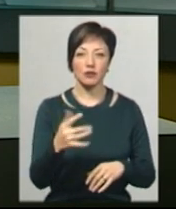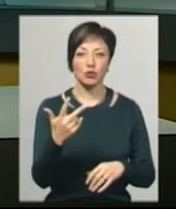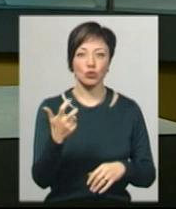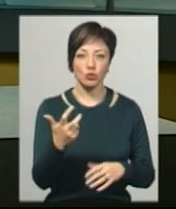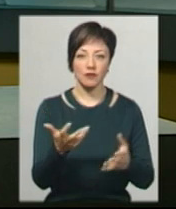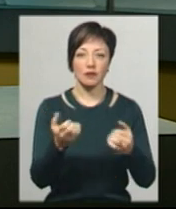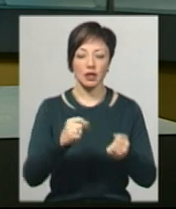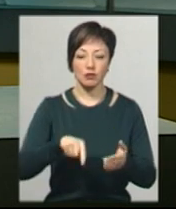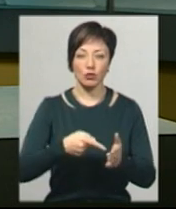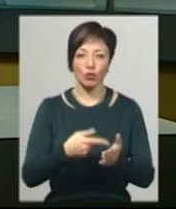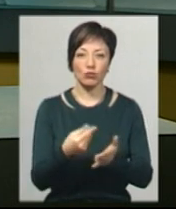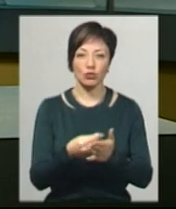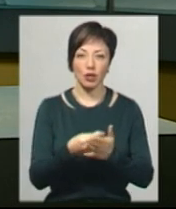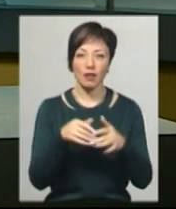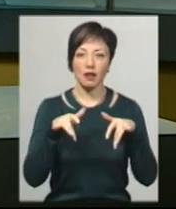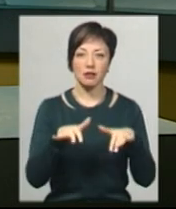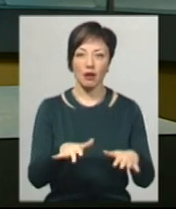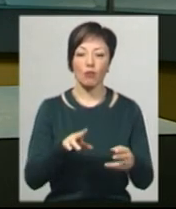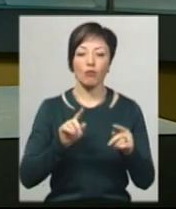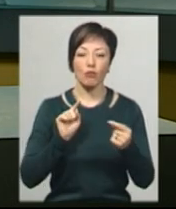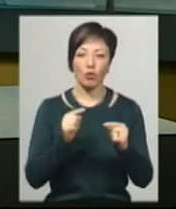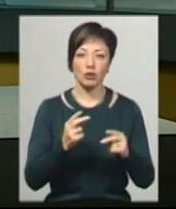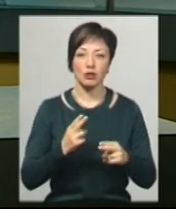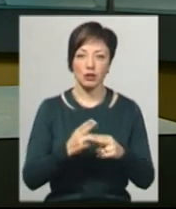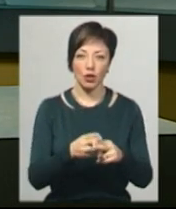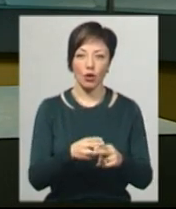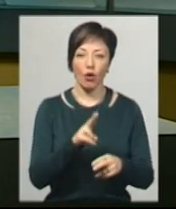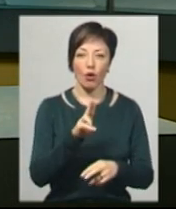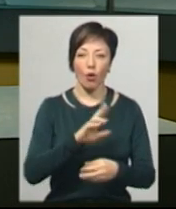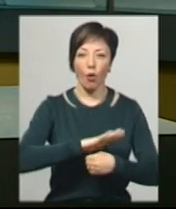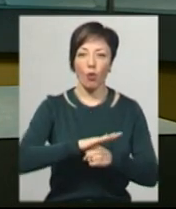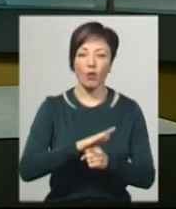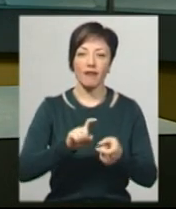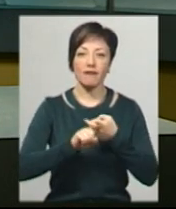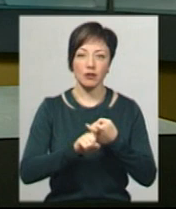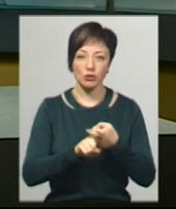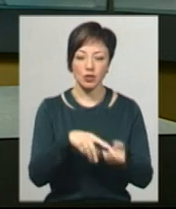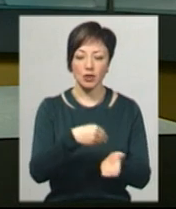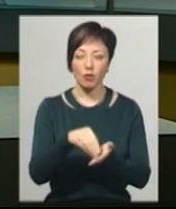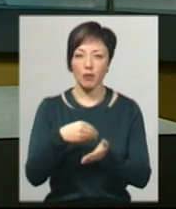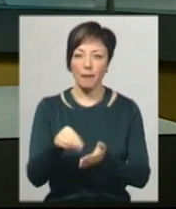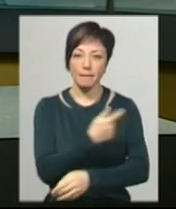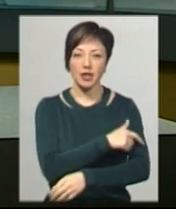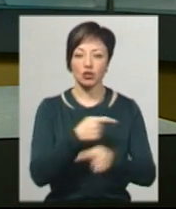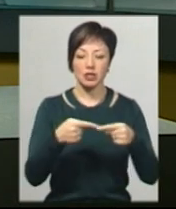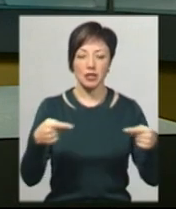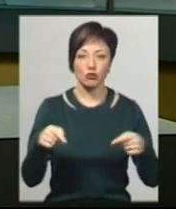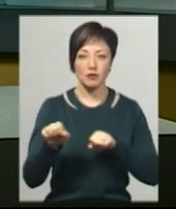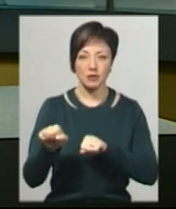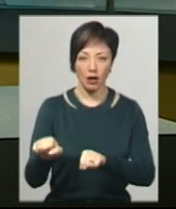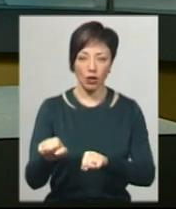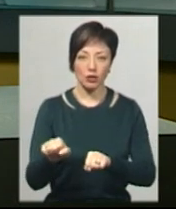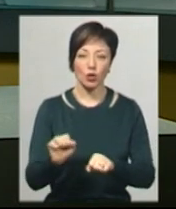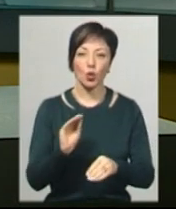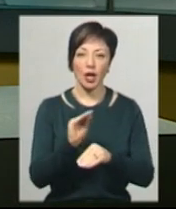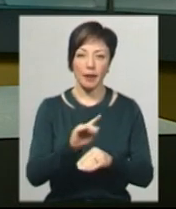взятих з міського бюджету на заходи протидію коронавірусу підуть на закупівлю медичних засобів захисту, додає Михайло Сімашкевич. Чи